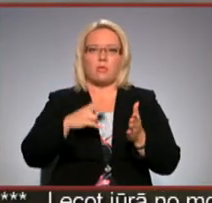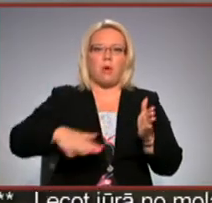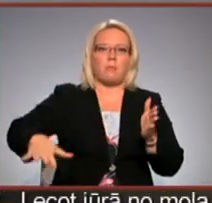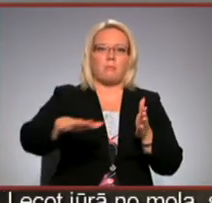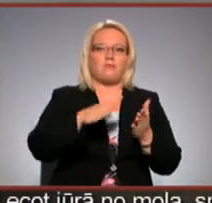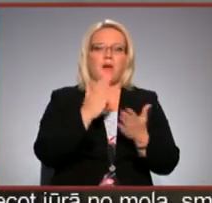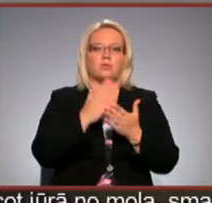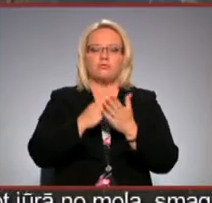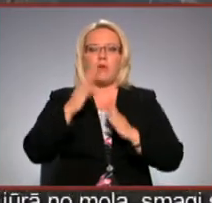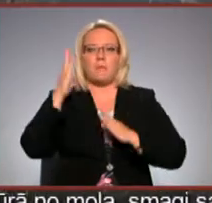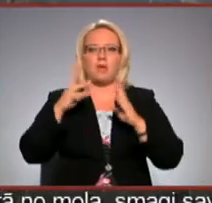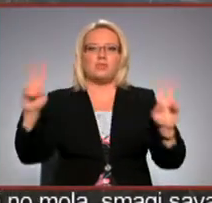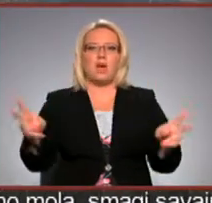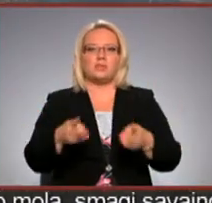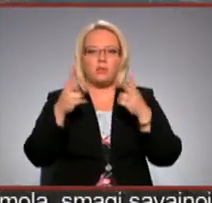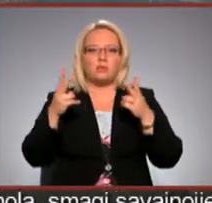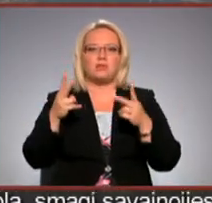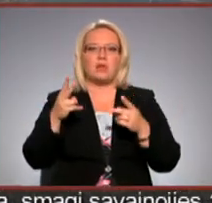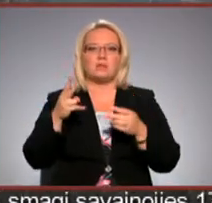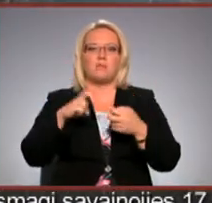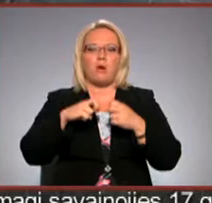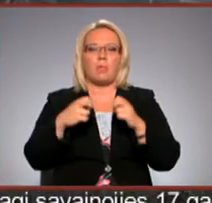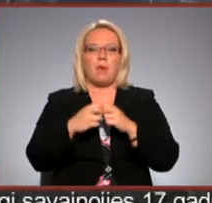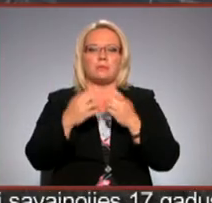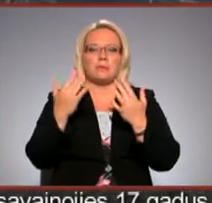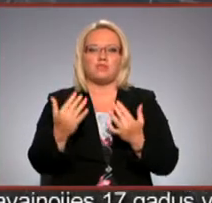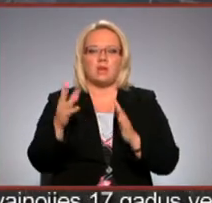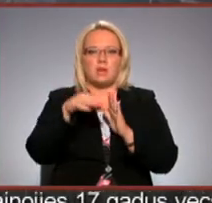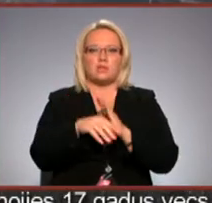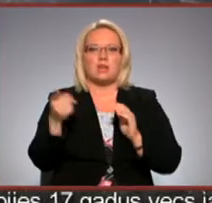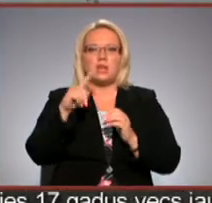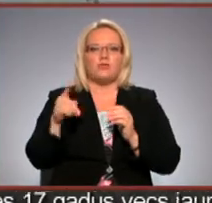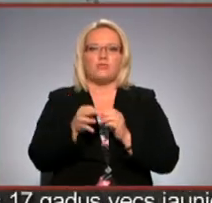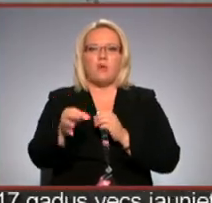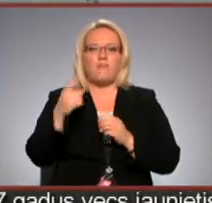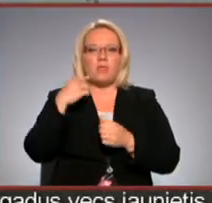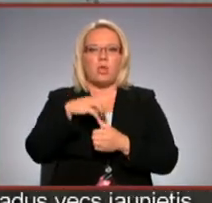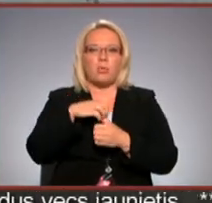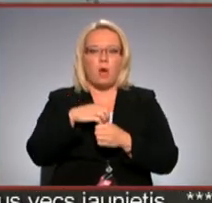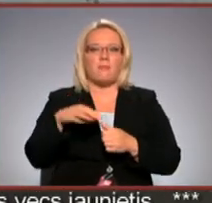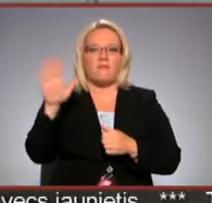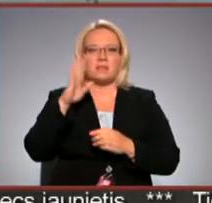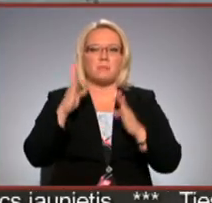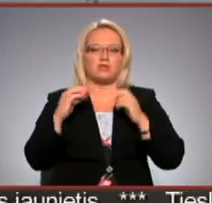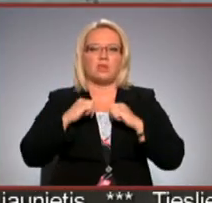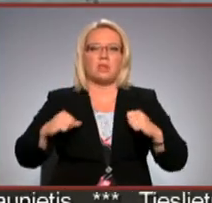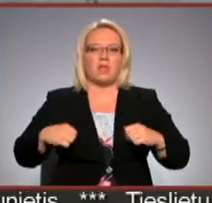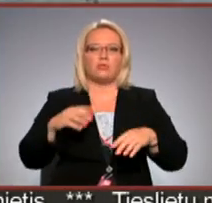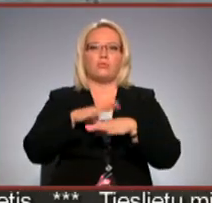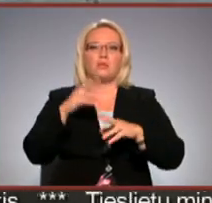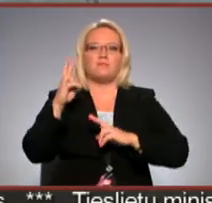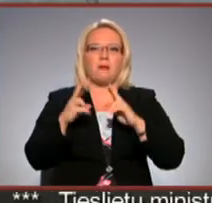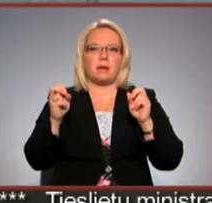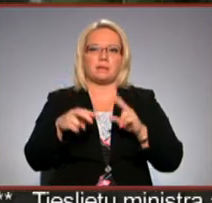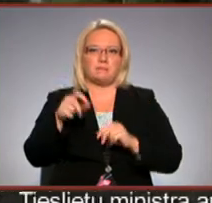esošā meža aizdakšanos, problēmas ar izsināšanā, iesaistījusies arī strendžu novada dome, valsts meža dienas un sadas kūdras fabrikas